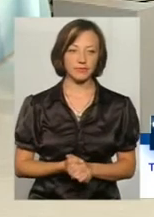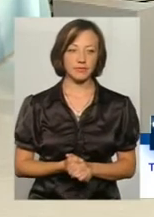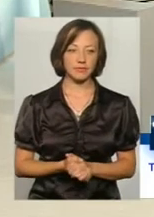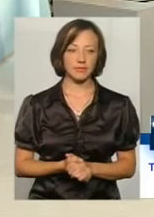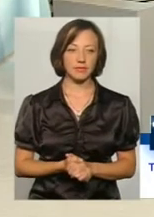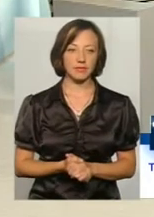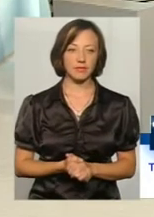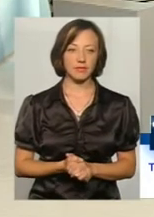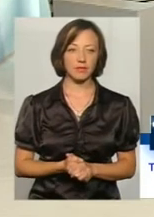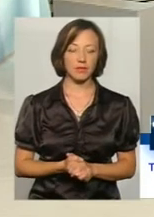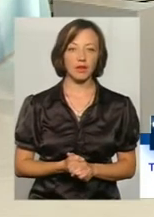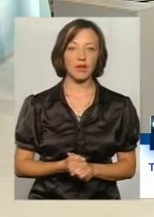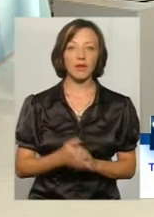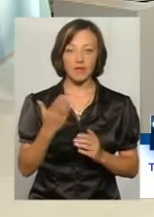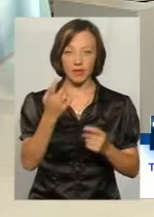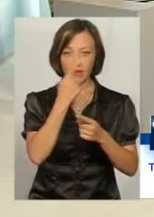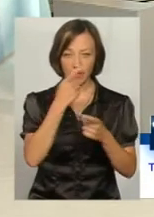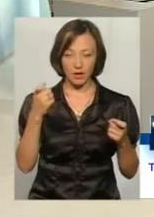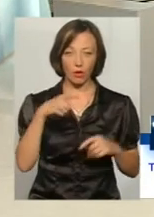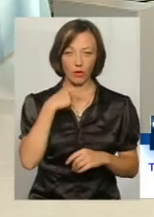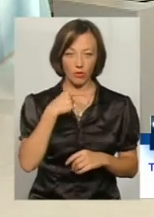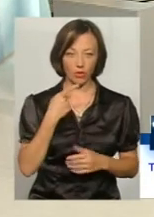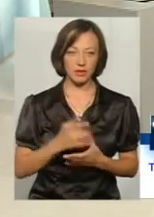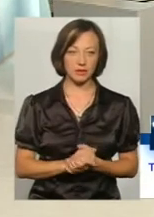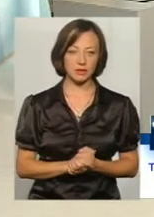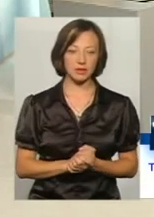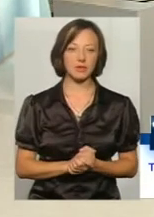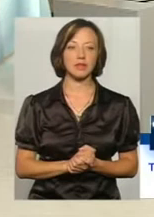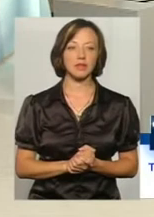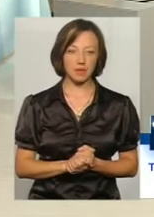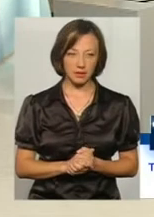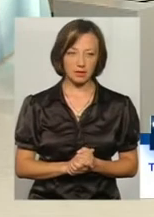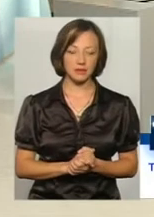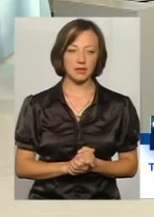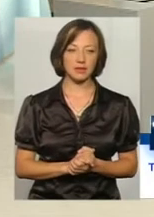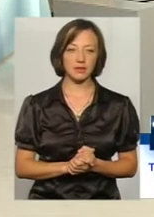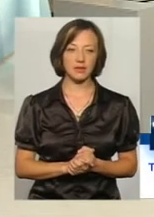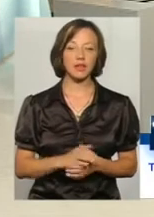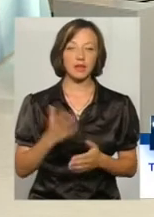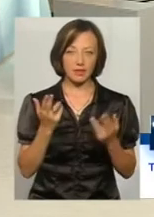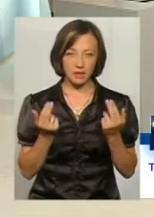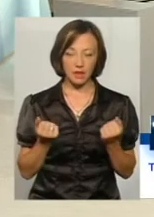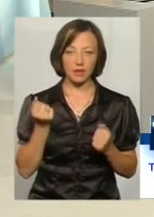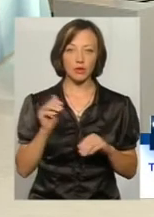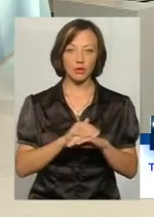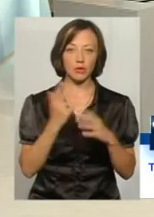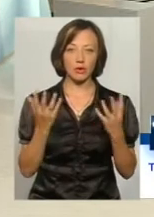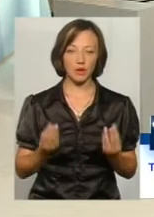у студії? Ви в ефірі? Алло? Алло? Алло? Так, так, доброго дня.